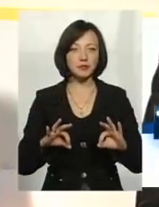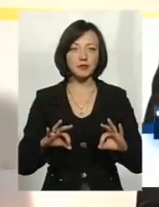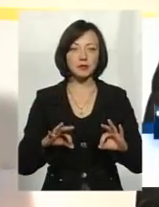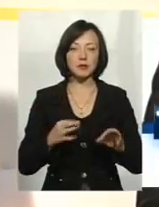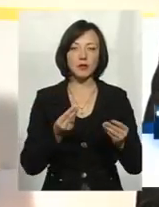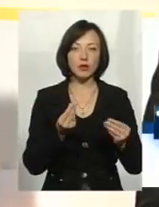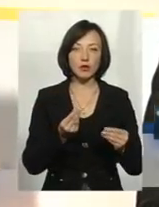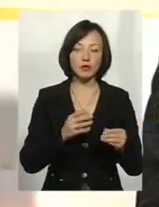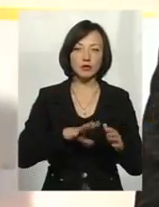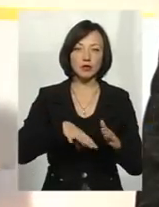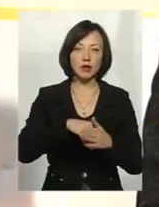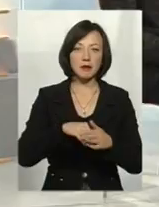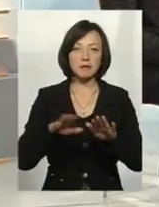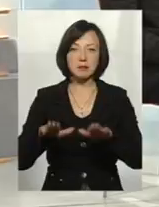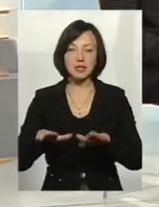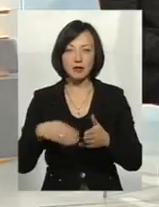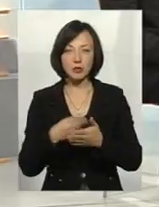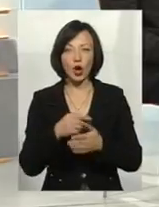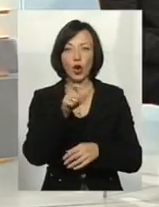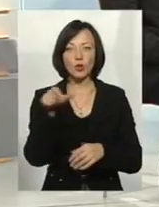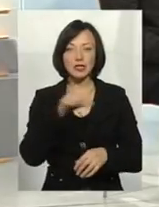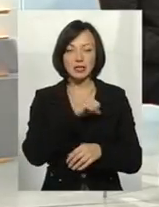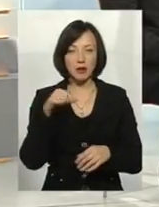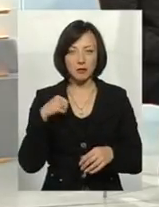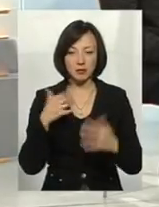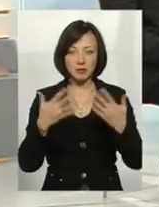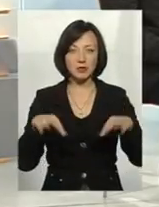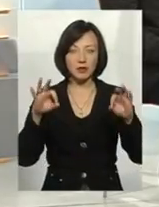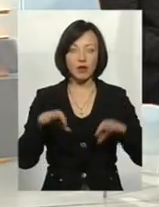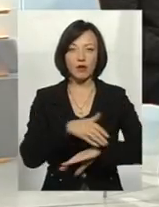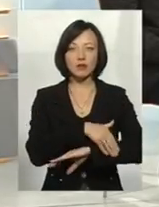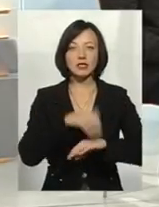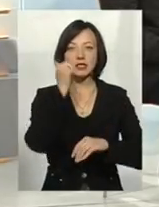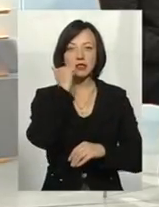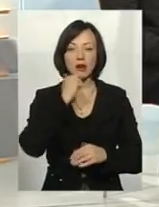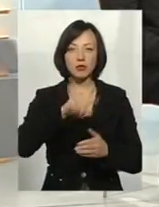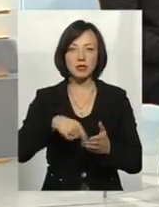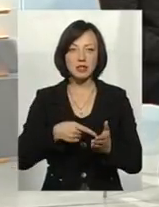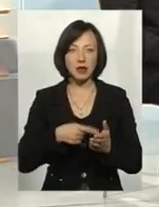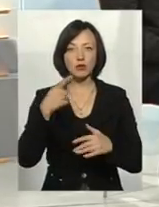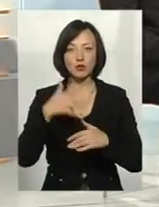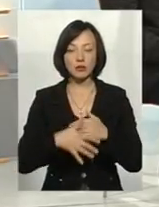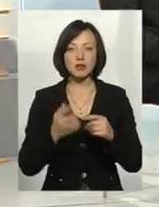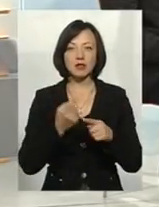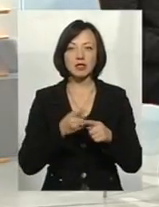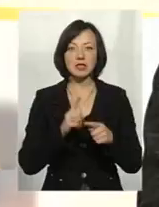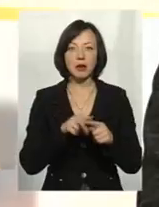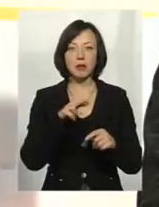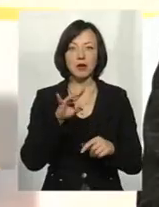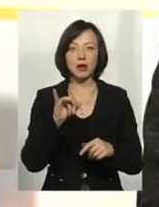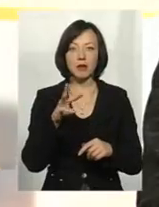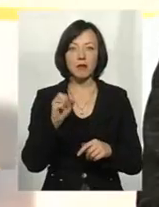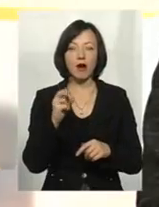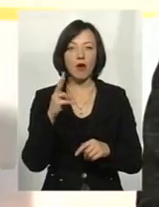кошти міського бюджету, 50% люди вносять самі. Це вулись Староміська, ну, для всіх, щоб було зрозуміло, це Примакова,